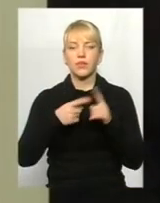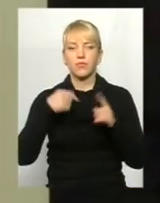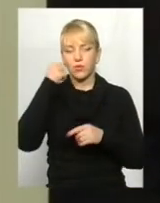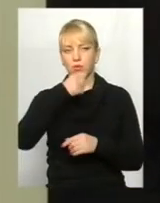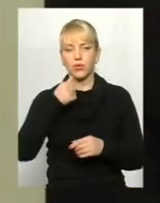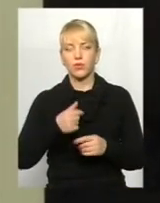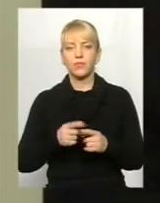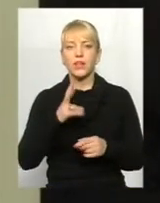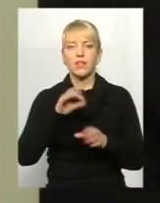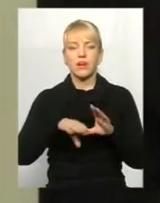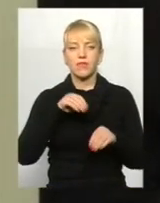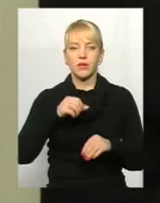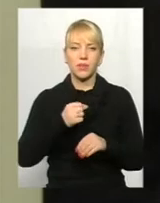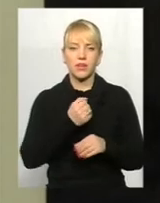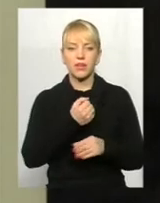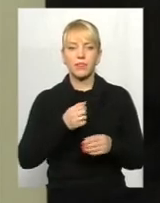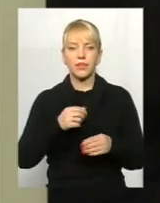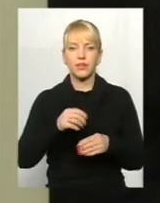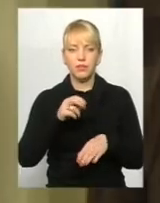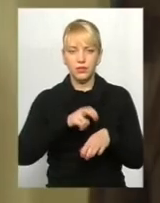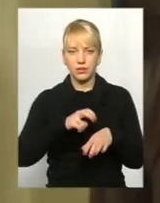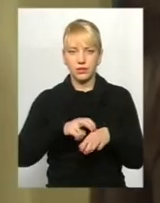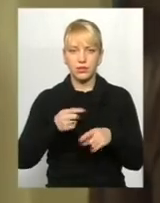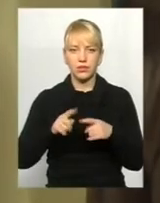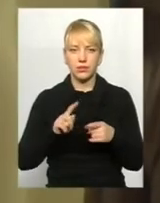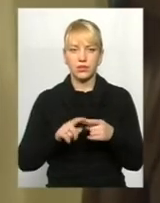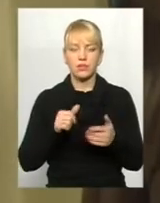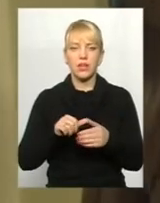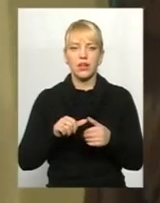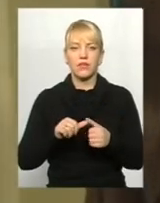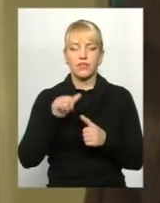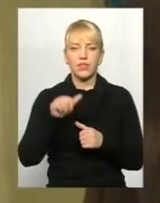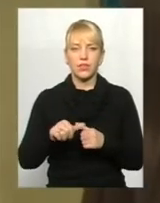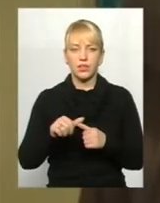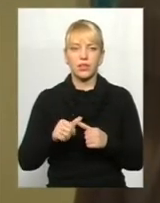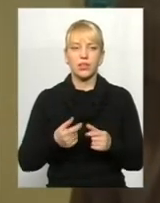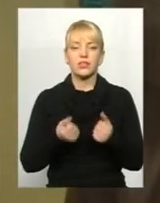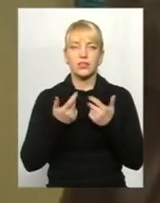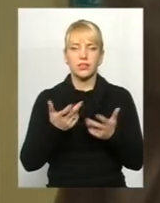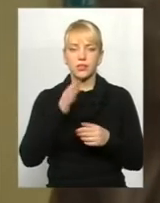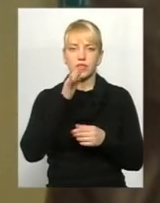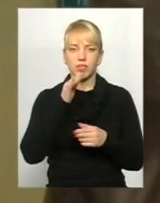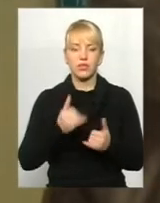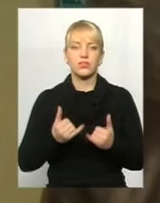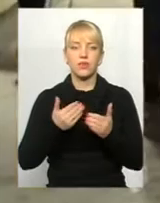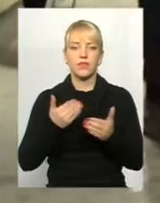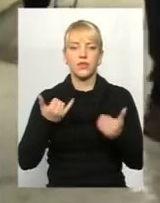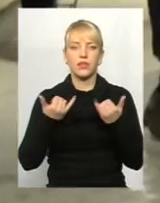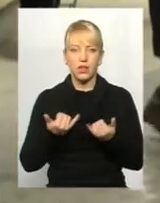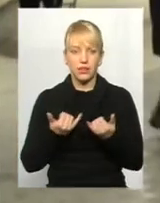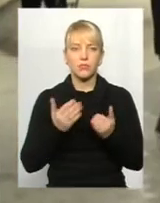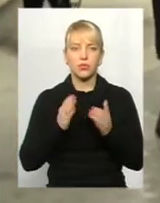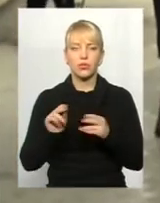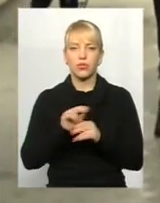Зокрема, на вибір терапевтів та педіатрів краянам виділили саме стільки часу. Відтак, лікувати за